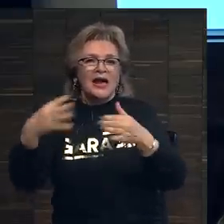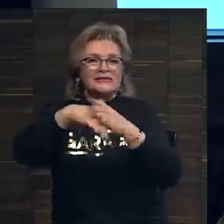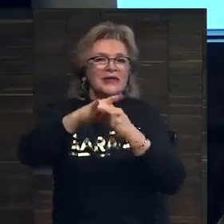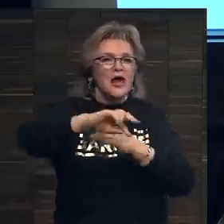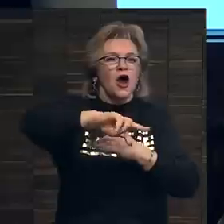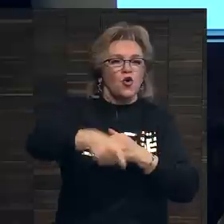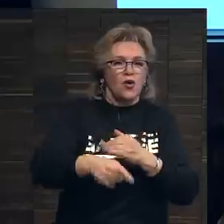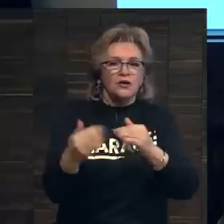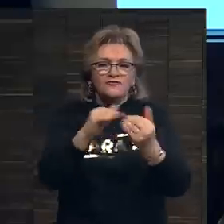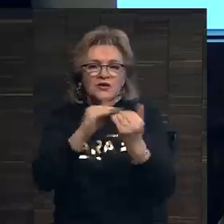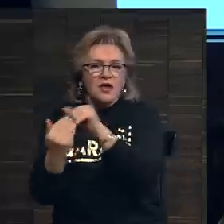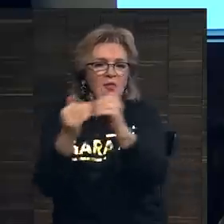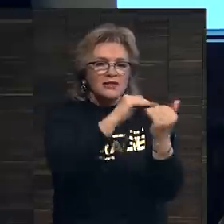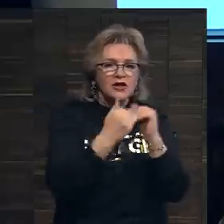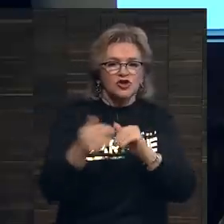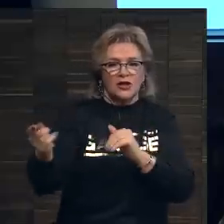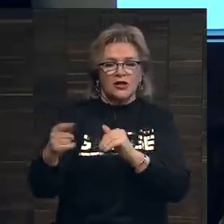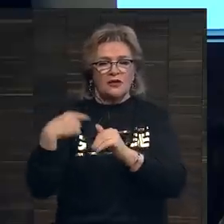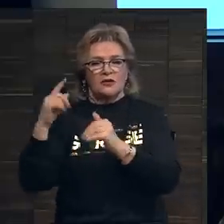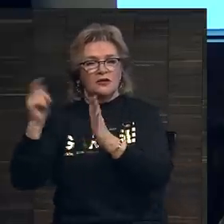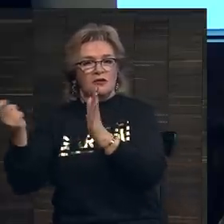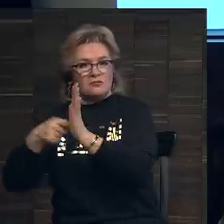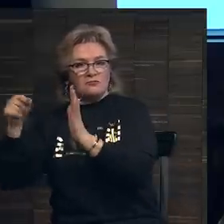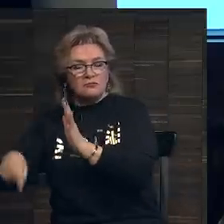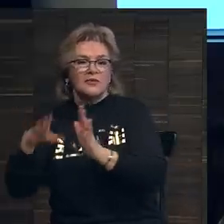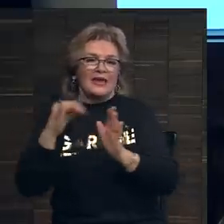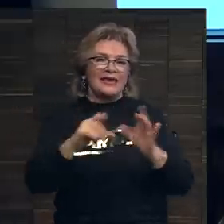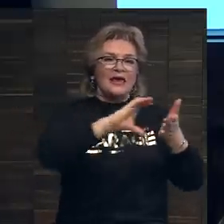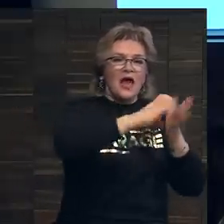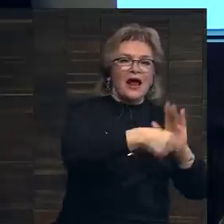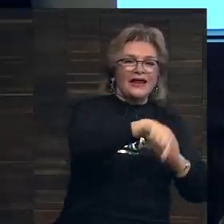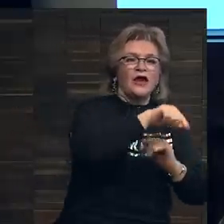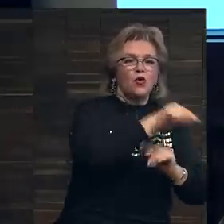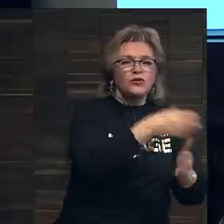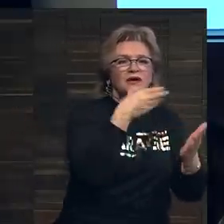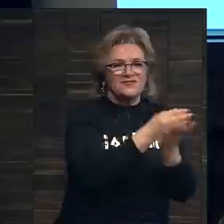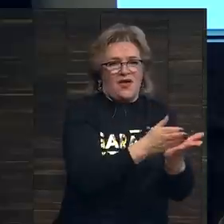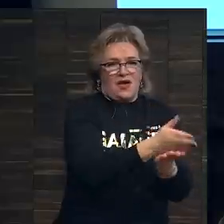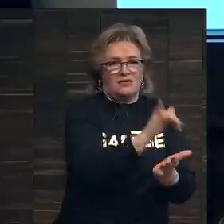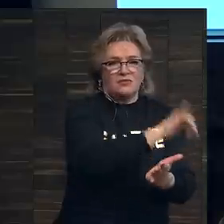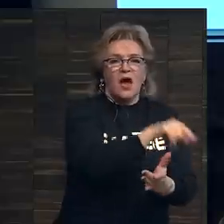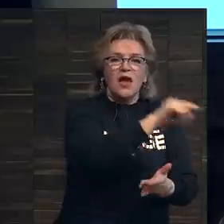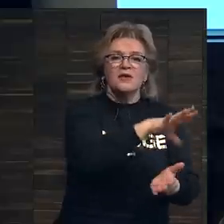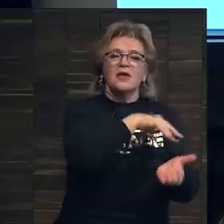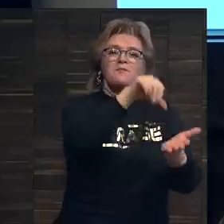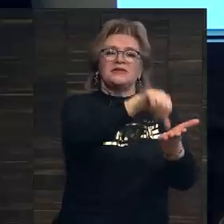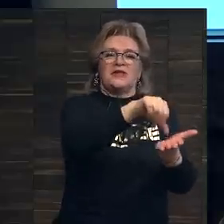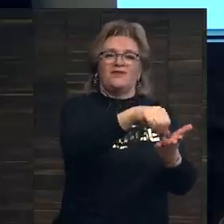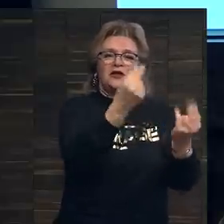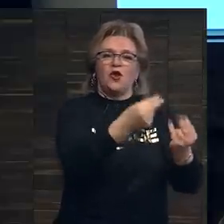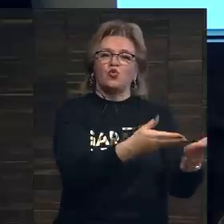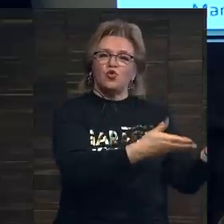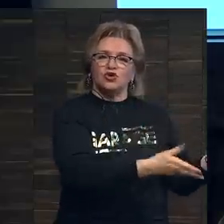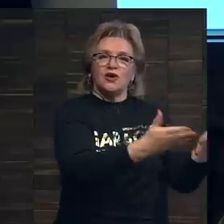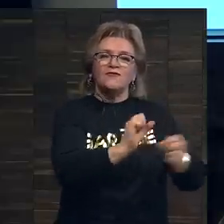В том, что касается взаимоотношений аукционов и галерей, у галерей всегда была традиционная роль. Они были представителями художников,